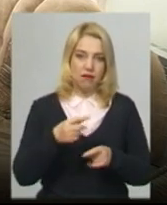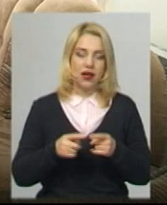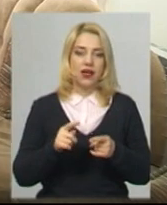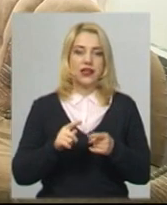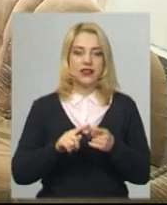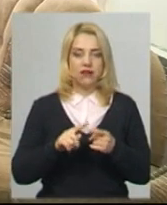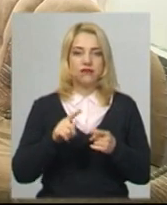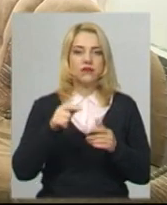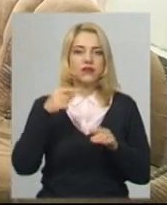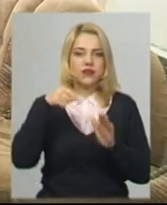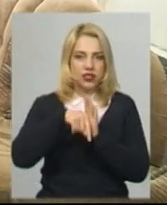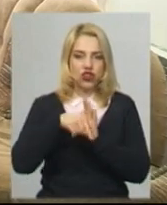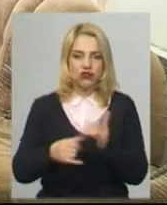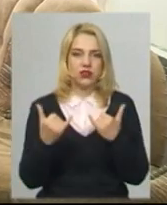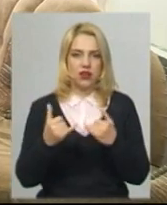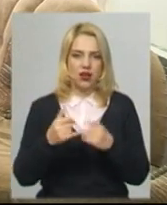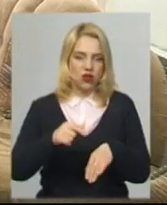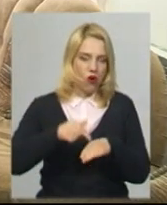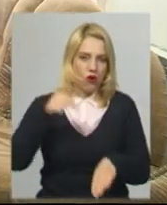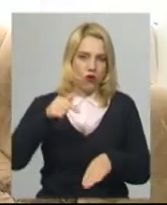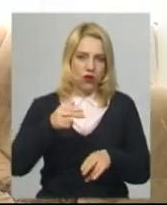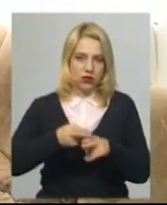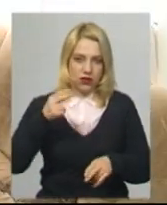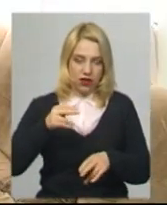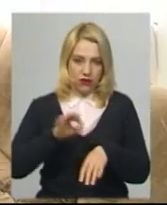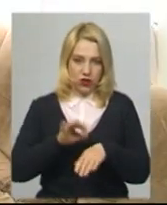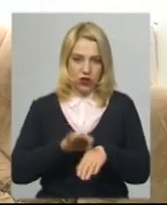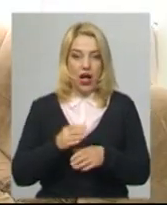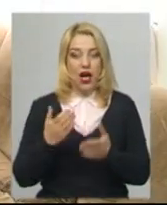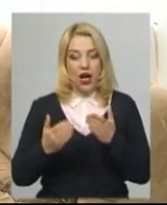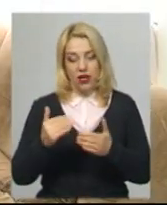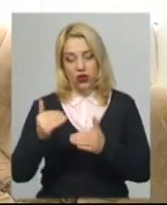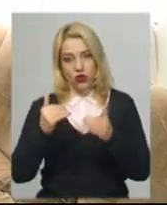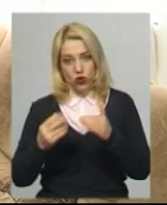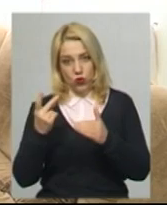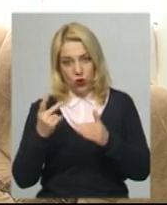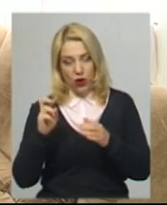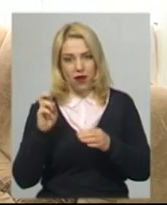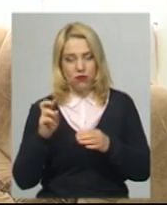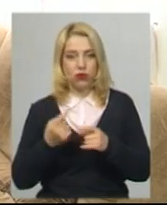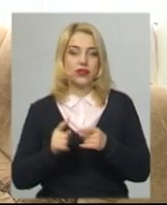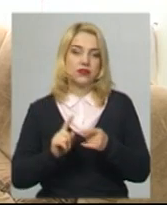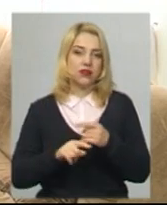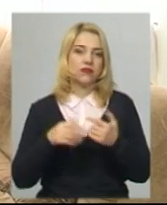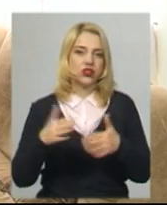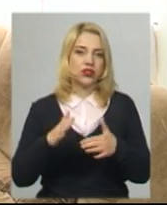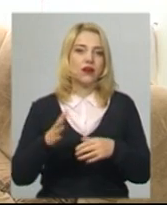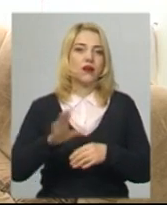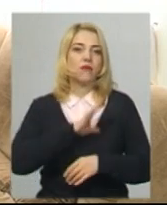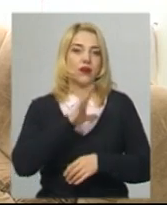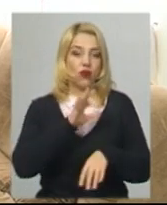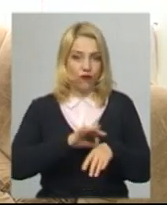перехворіла цією хворобою і вже є антитіла в організмі. Не повинна боятися, це буде одна полоска контрольна тільки.